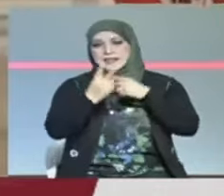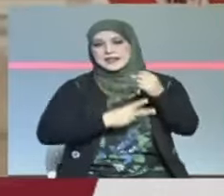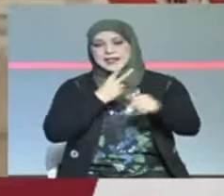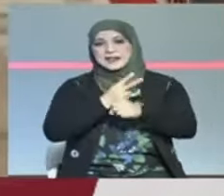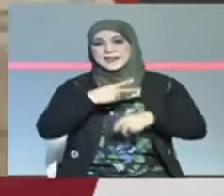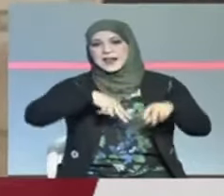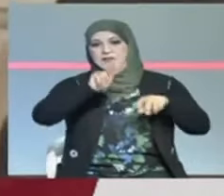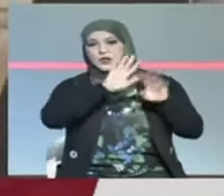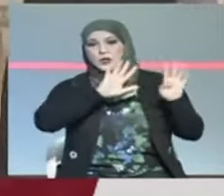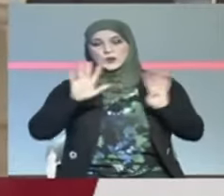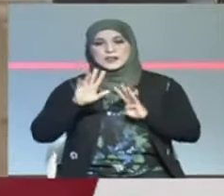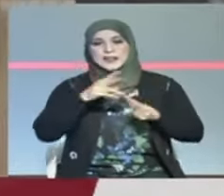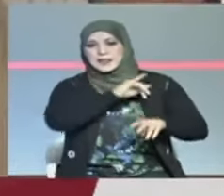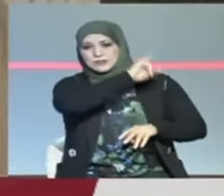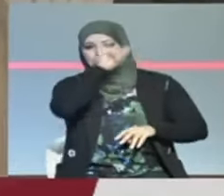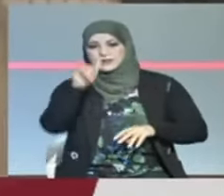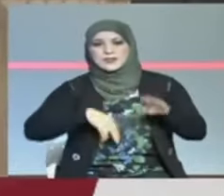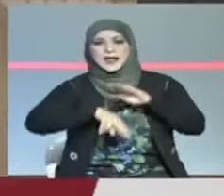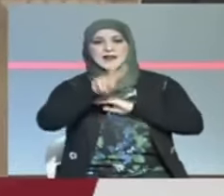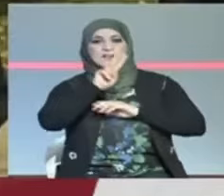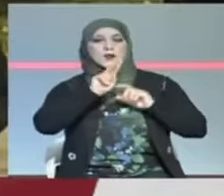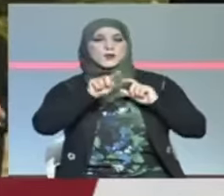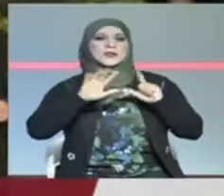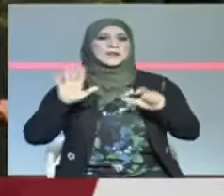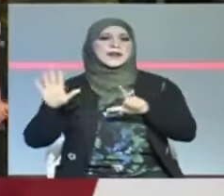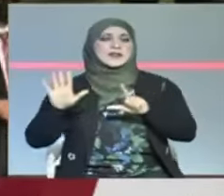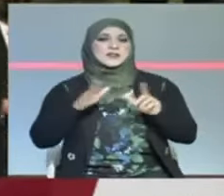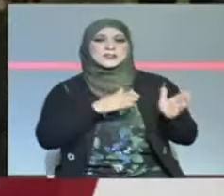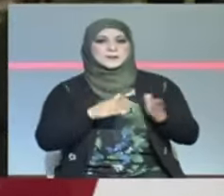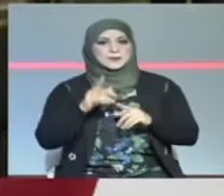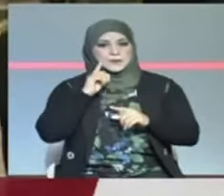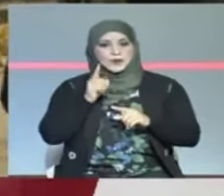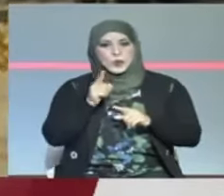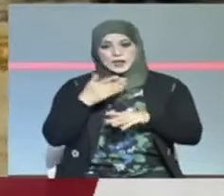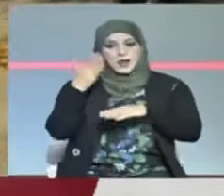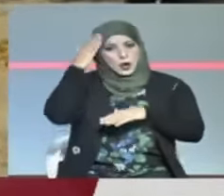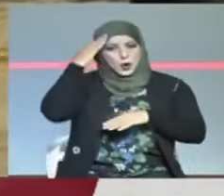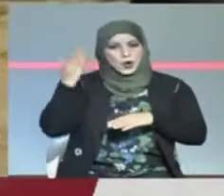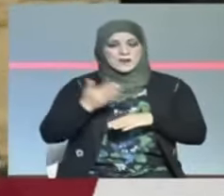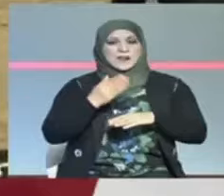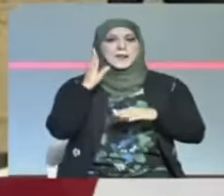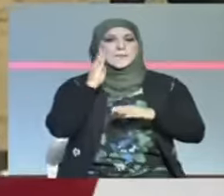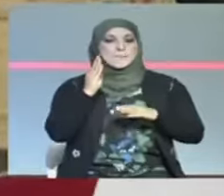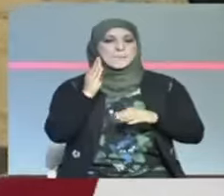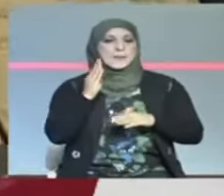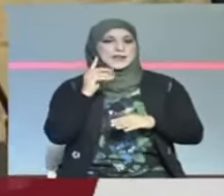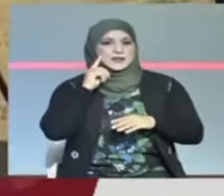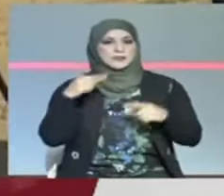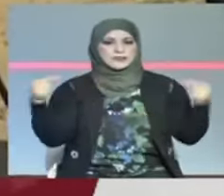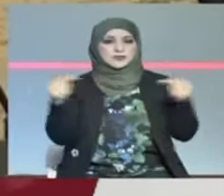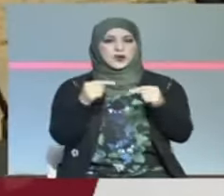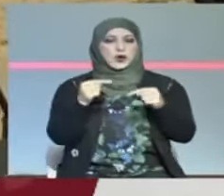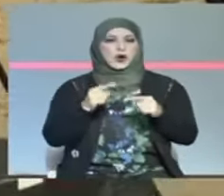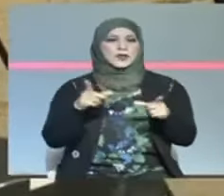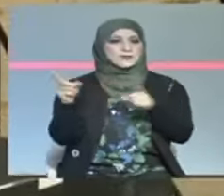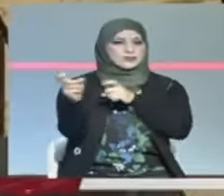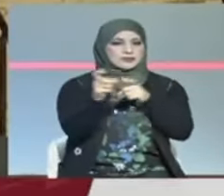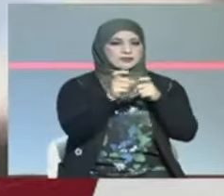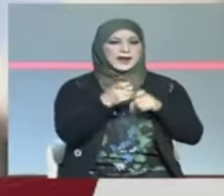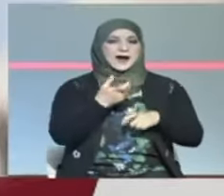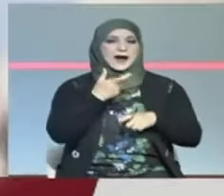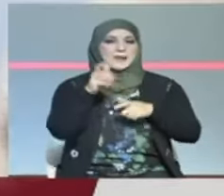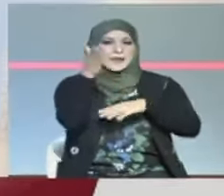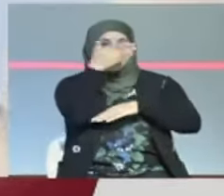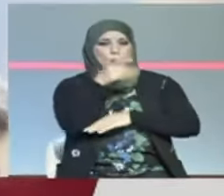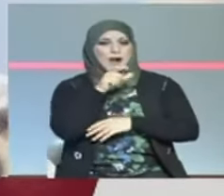تسعة والفين وسبع عشرة والفين وقد عرف بايدن بمعارضته لحرب الخليج عام واحد وتسعين